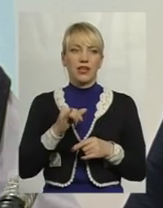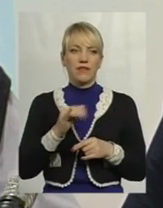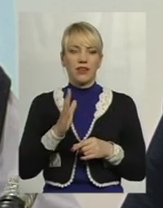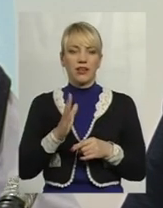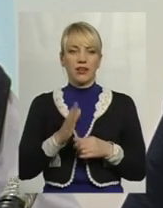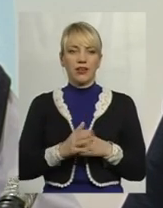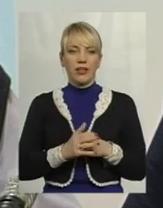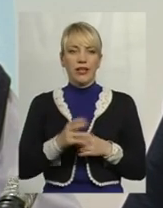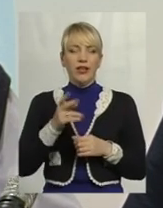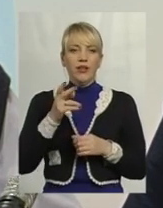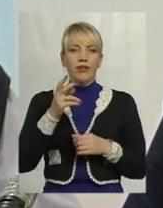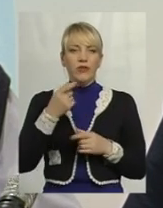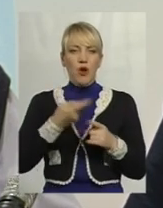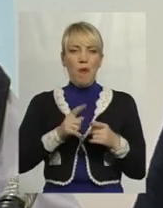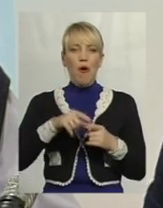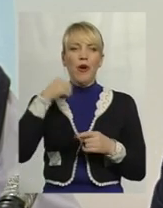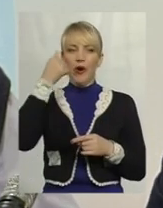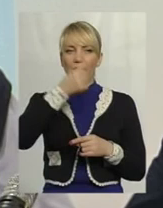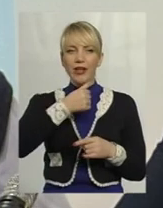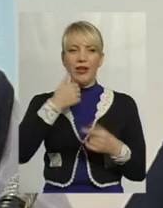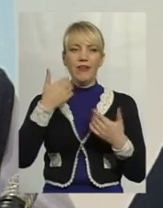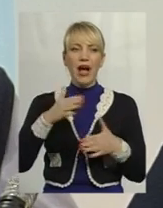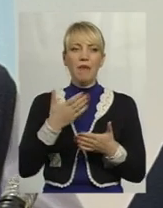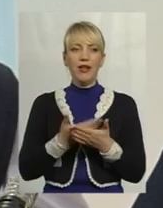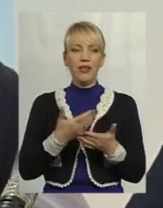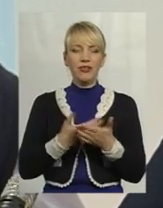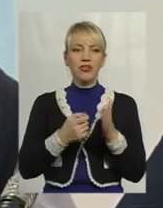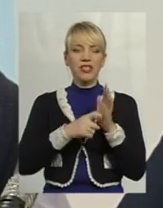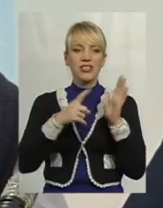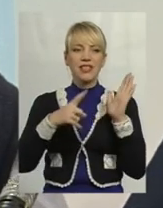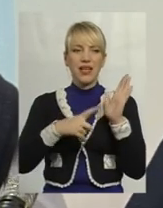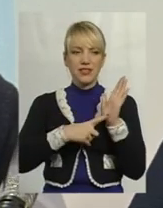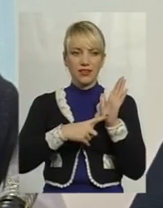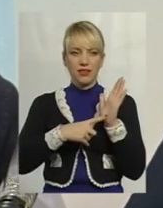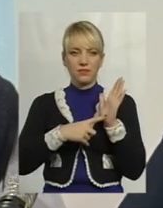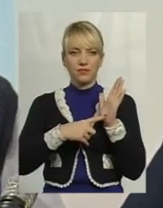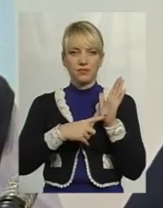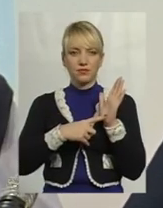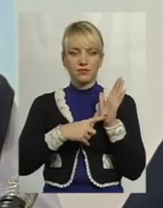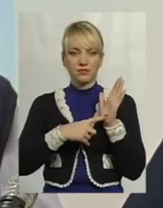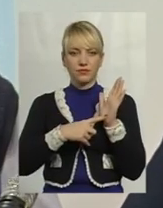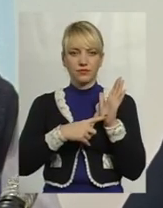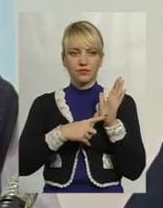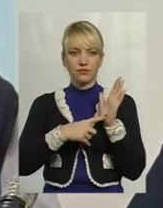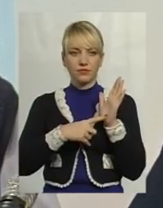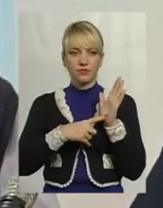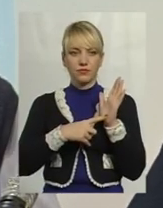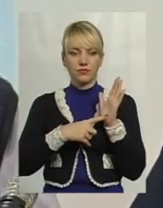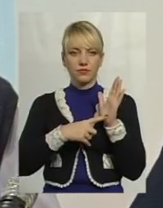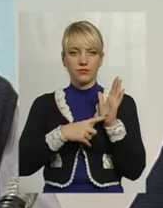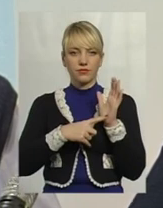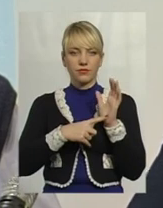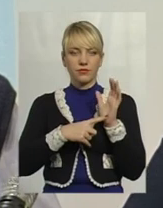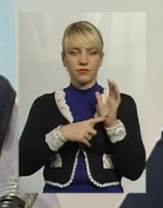скажімо так, в цьому році вже близько 16, зараз я вам скажу